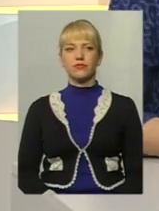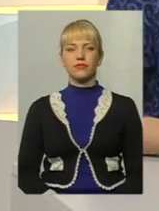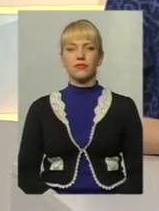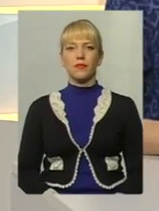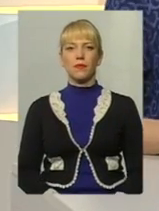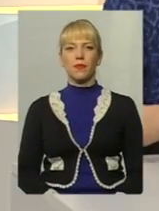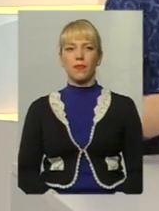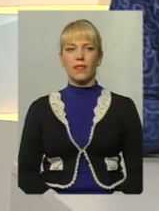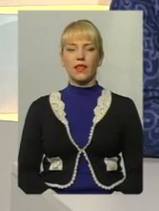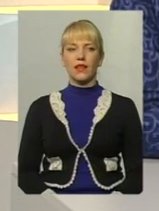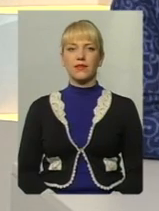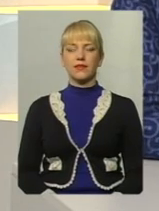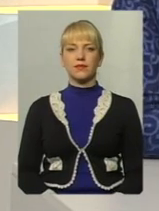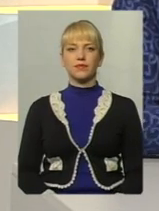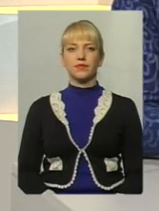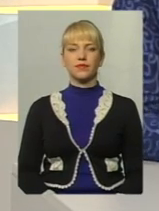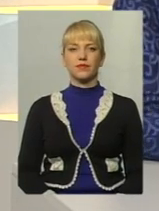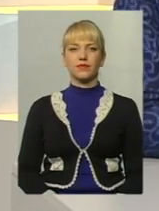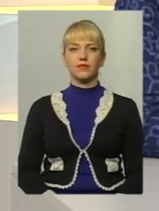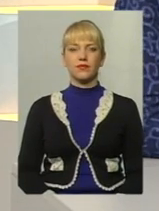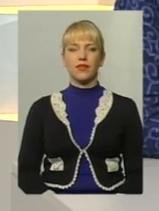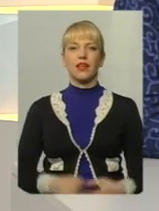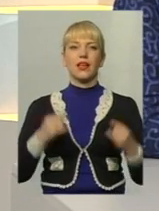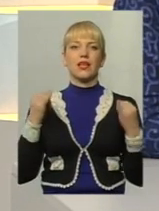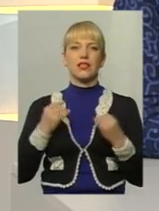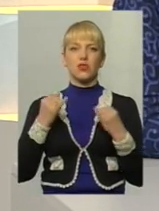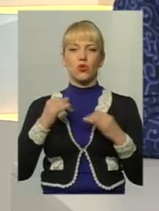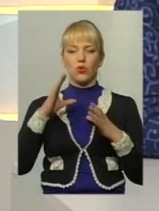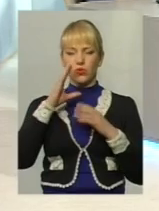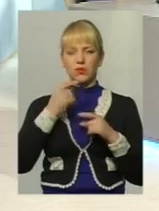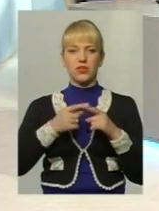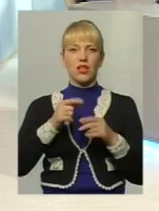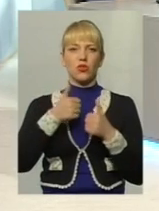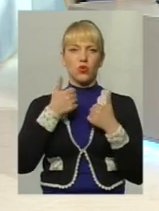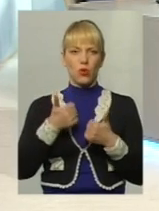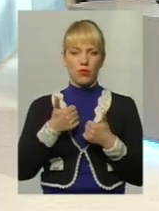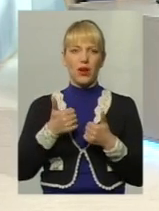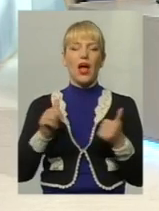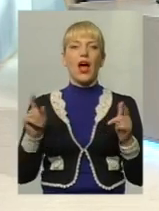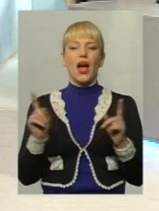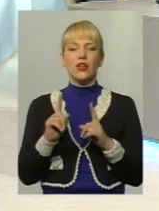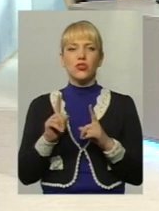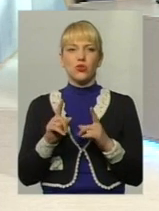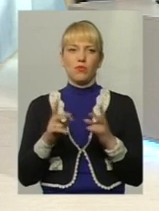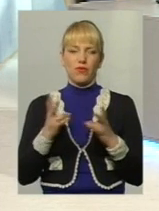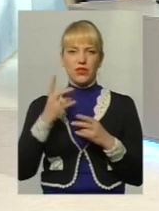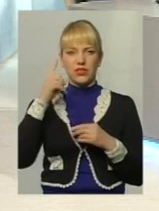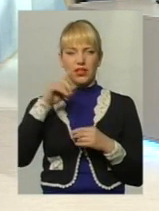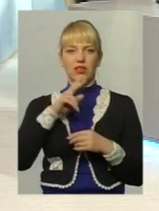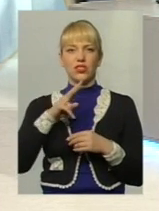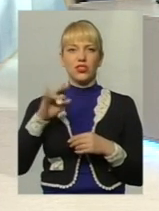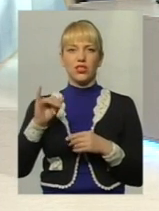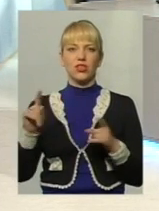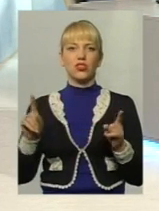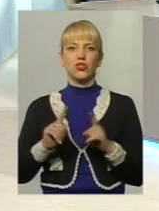Пані Ольго, власне, історії успішні – це дуже добре. А що все-таки мають знати жінки,